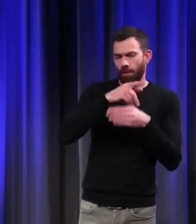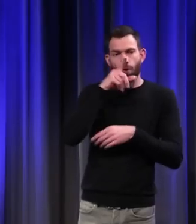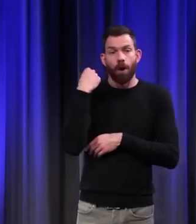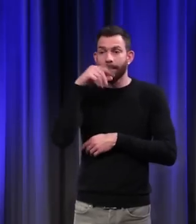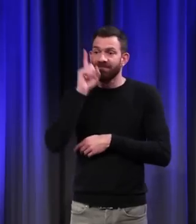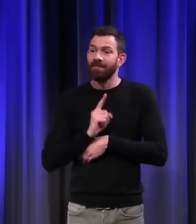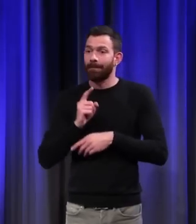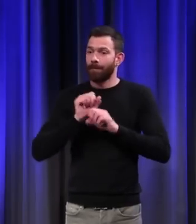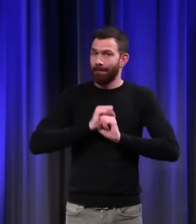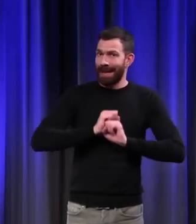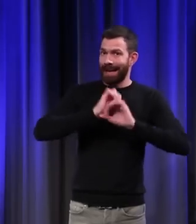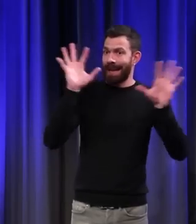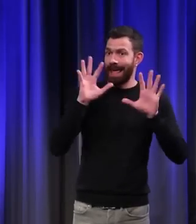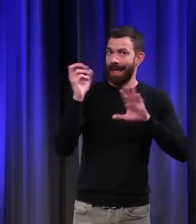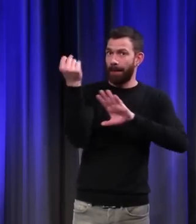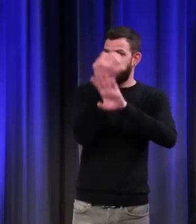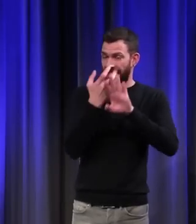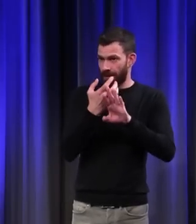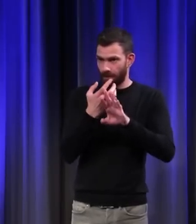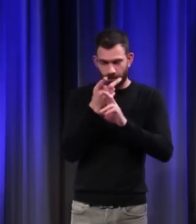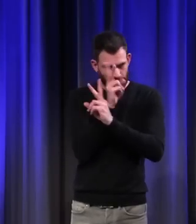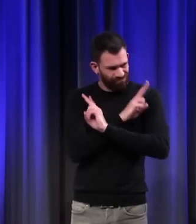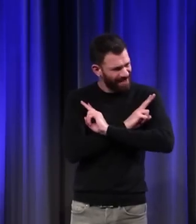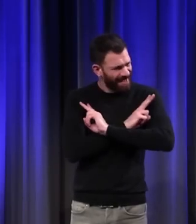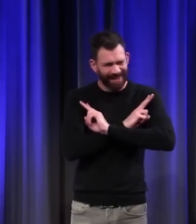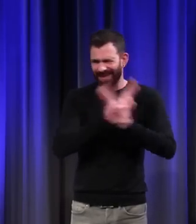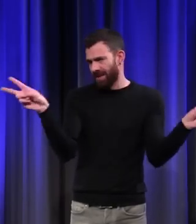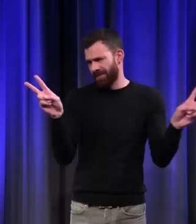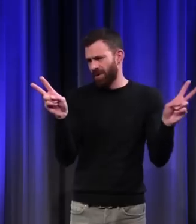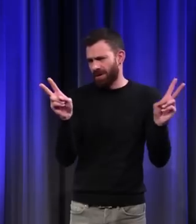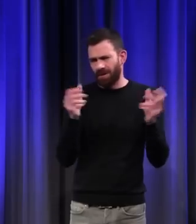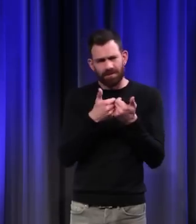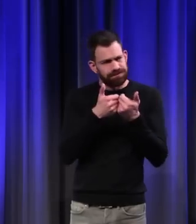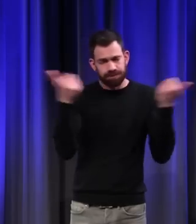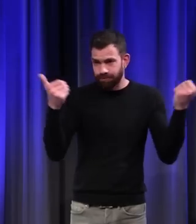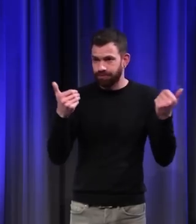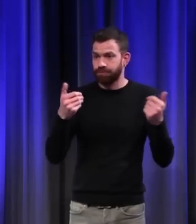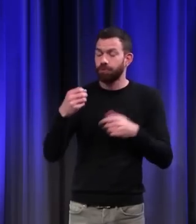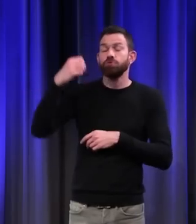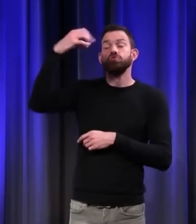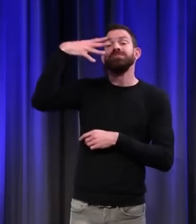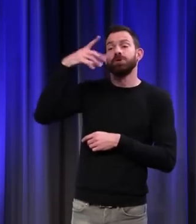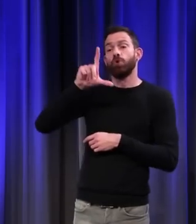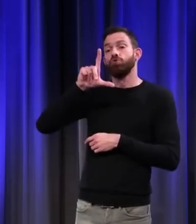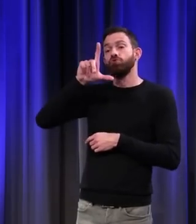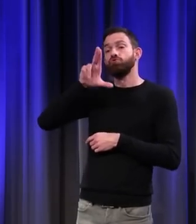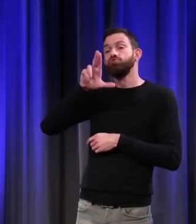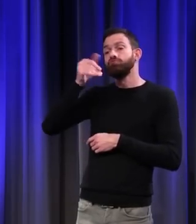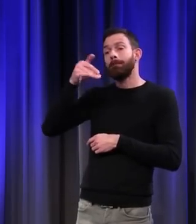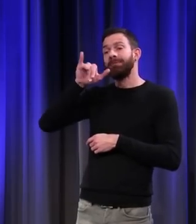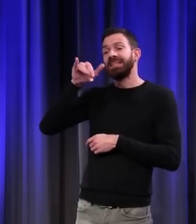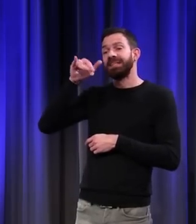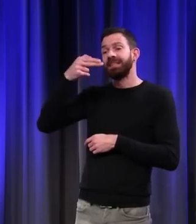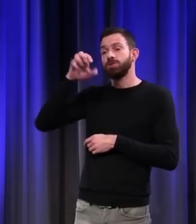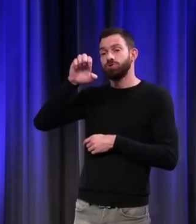le clair et le brillant, c'est totalement différent. Ça n'a aucun rapport. Et le lumineux, c'est encore autre chose. Alors que nous, on